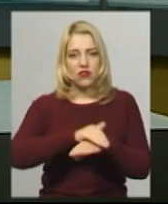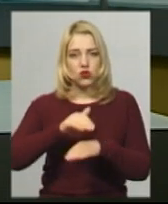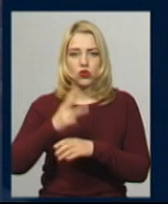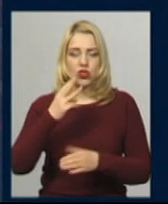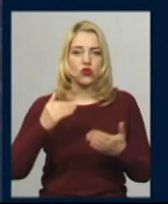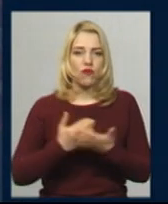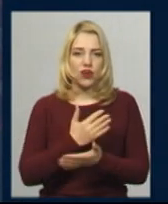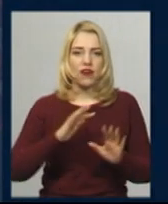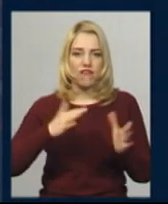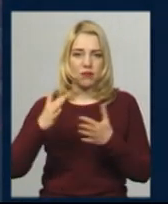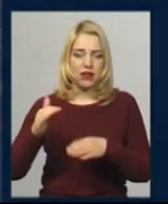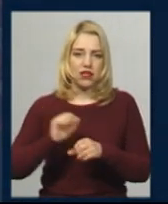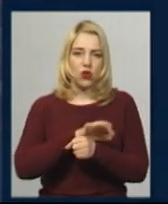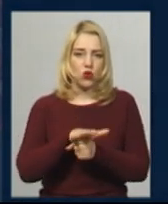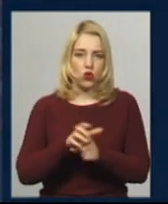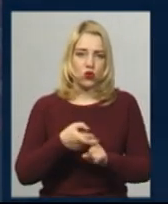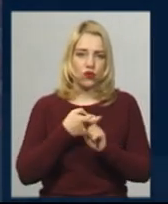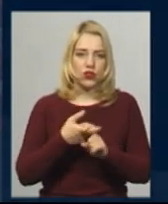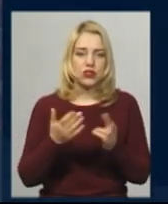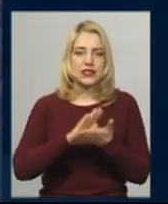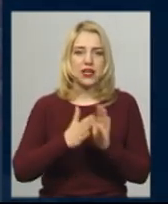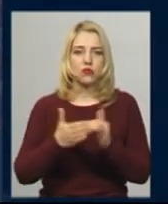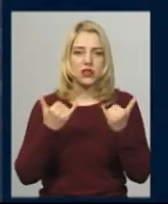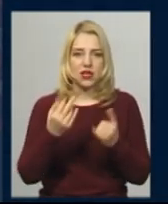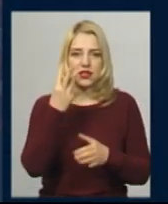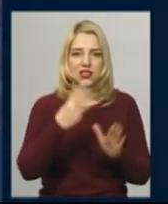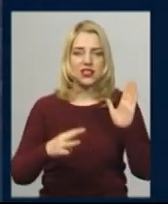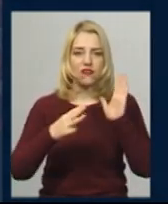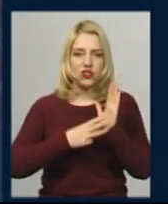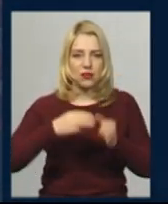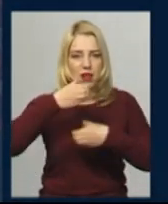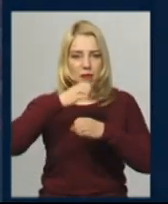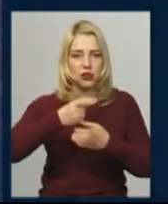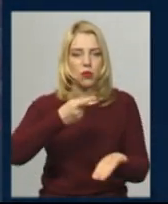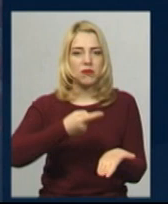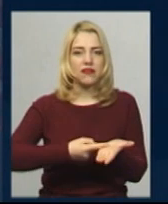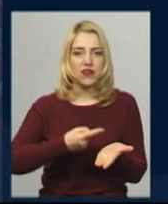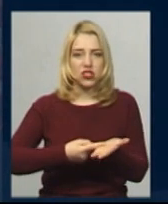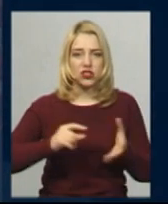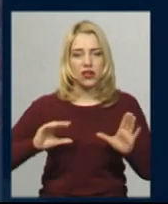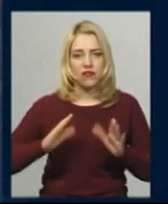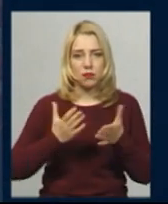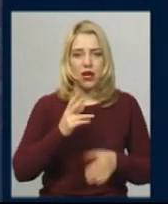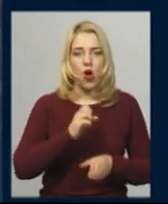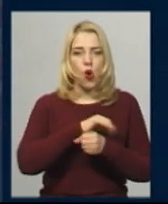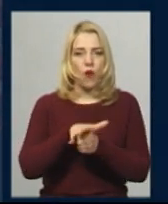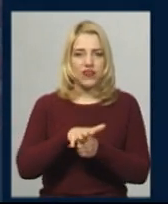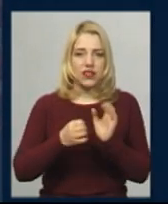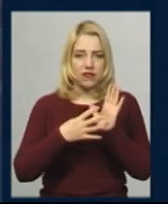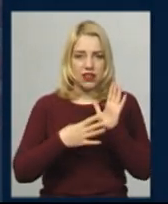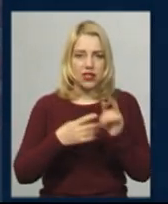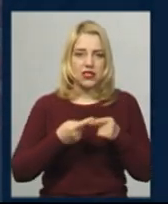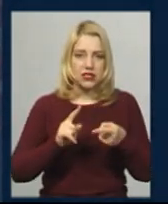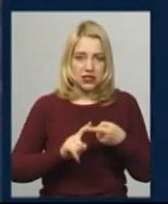випадків коронавірусу. Станом на зараз в області 38 лабораторно підтверджених випадків на COVID-19. З них